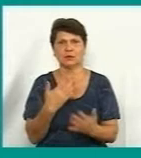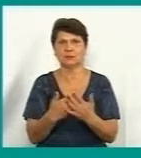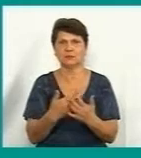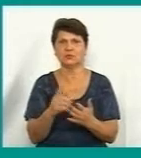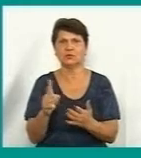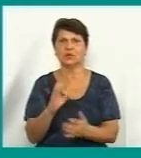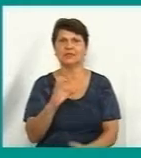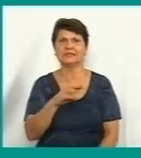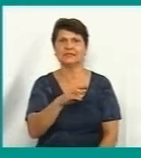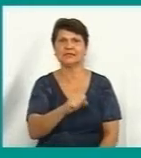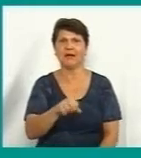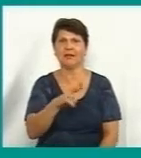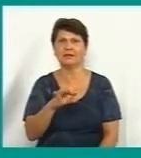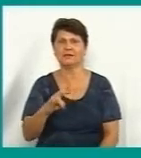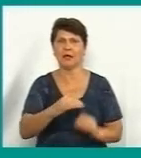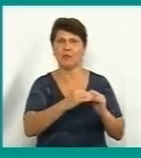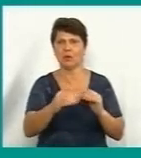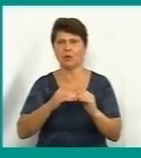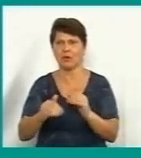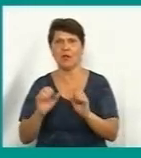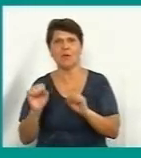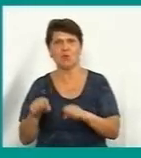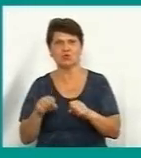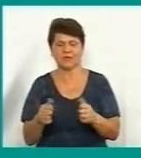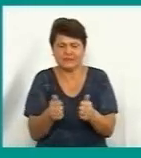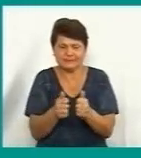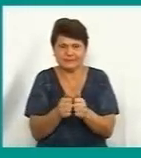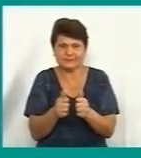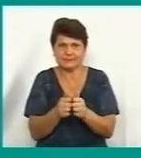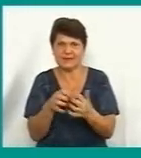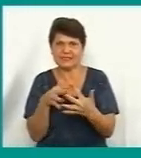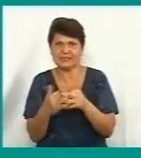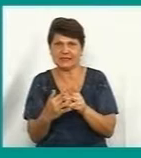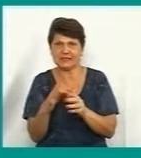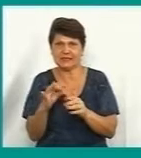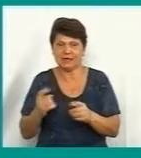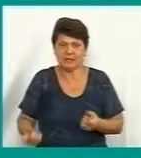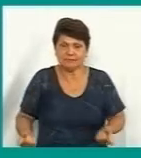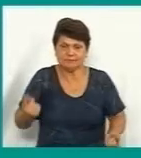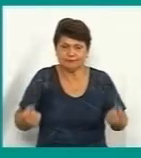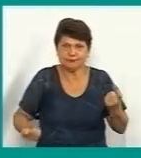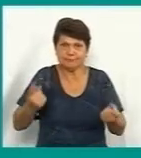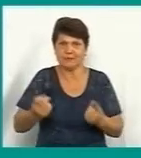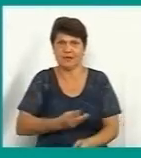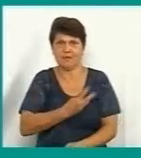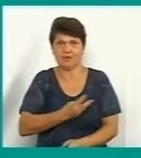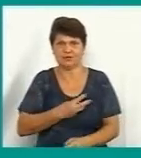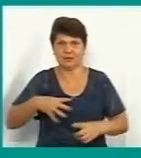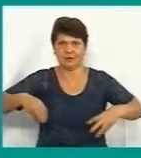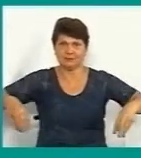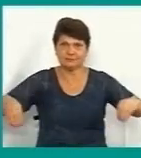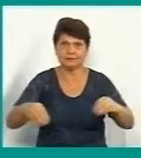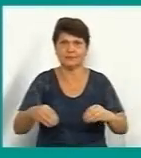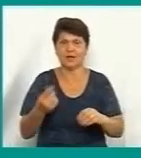що і на Стадницький полігон. Можливо, додається ще прилеглі сільради, які виявляють бажання для цього, оскільки це